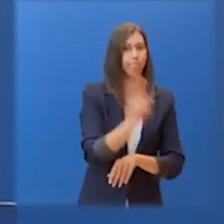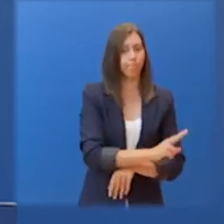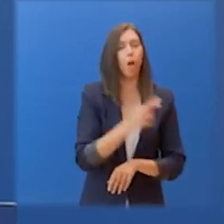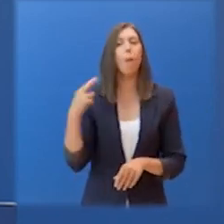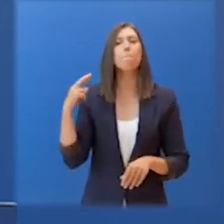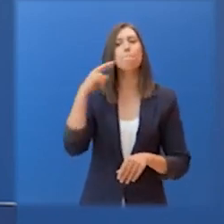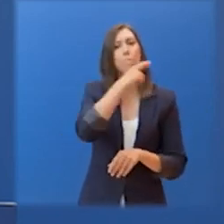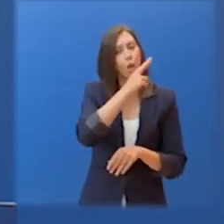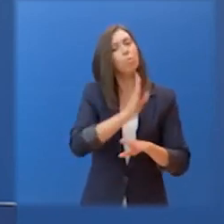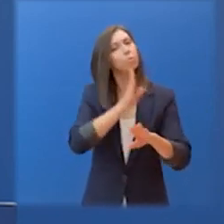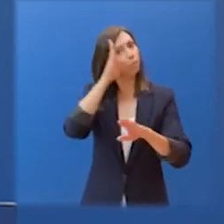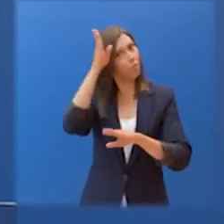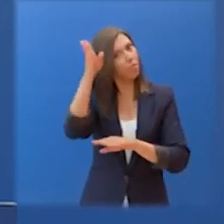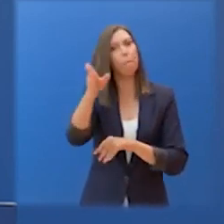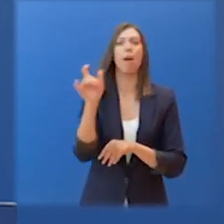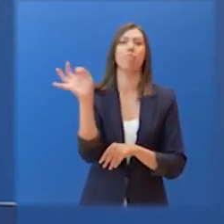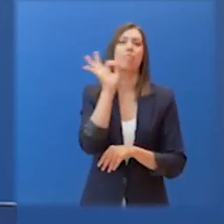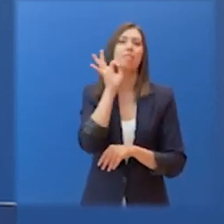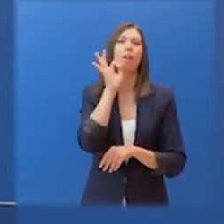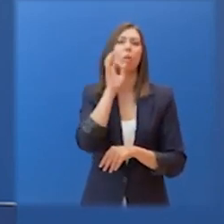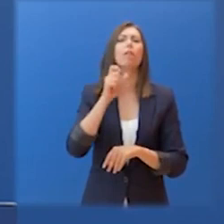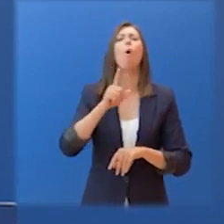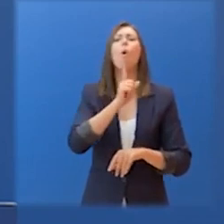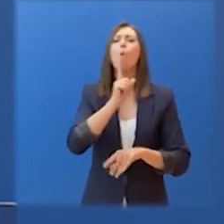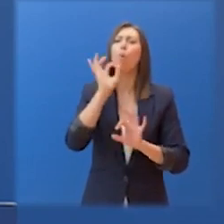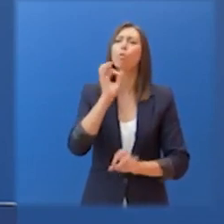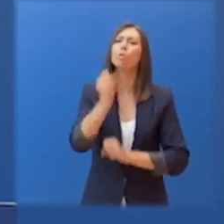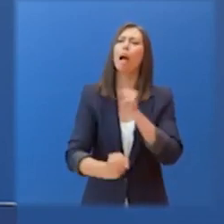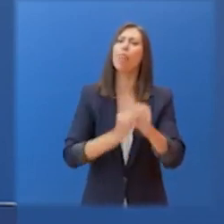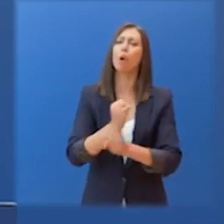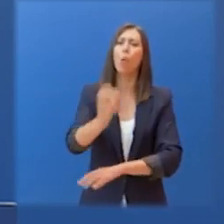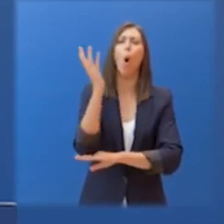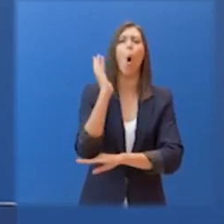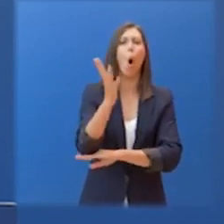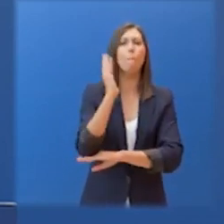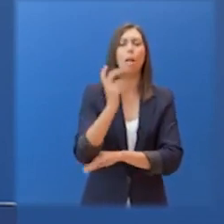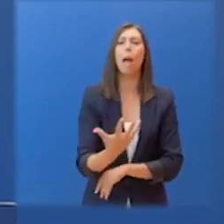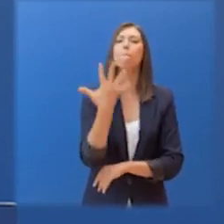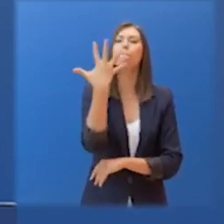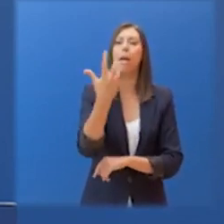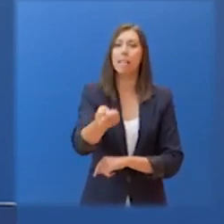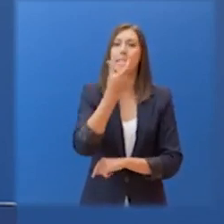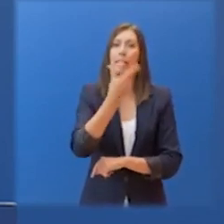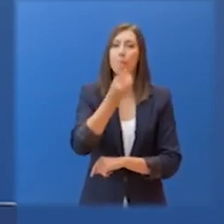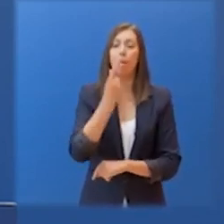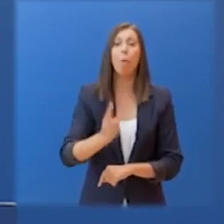παρευρεθεί στη Θεσσαλονίκη με την καθιερωμένη ομιλία που θα εκφωνήσει στις 5 Σεπτεμβρίου σε περιορισμένο ακροατήριο.